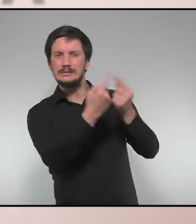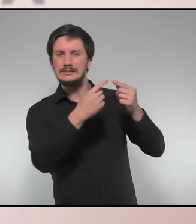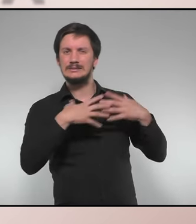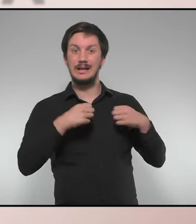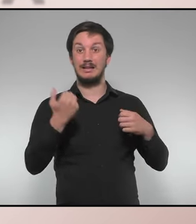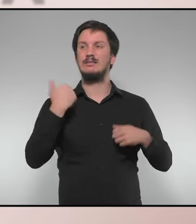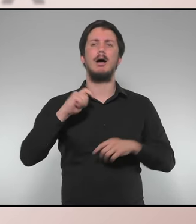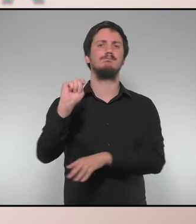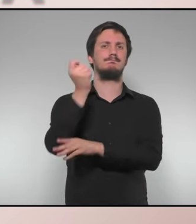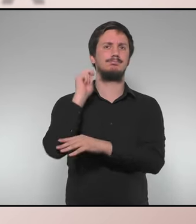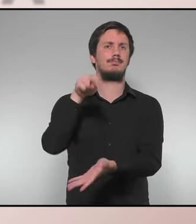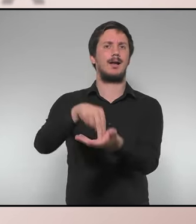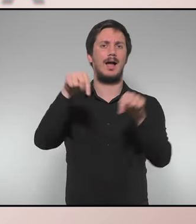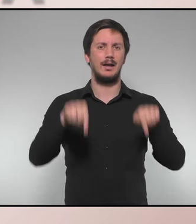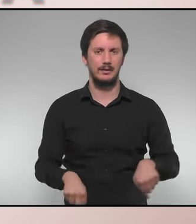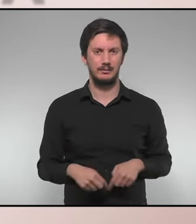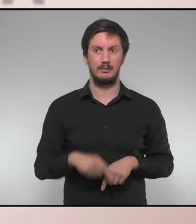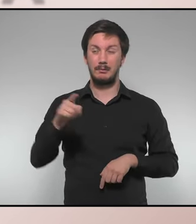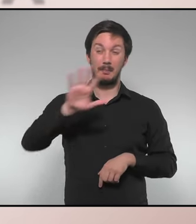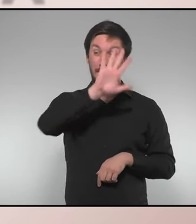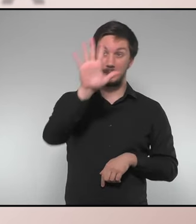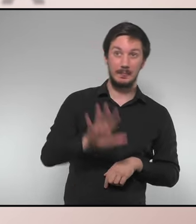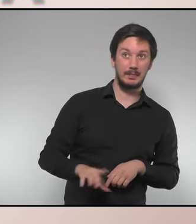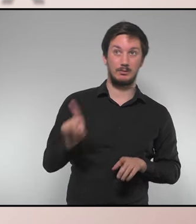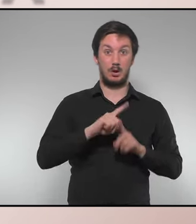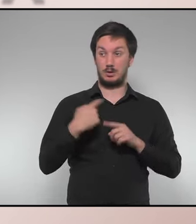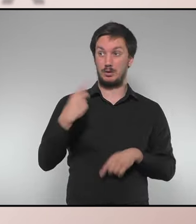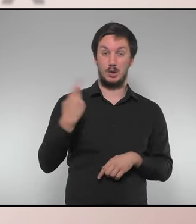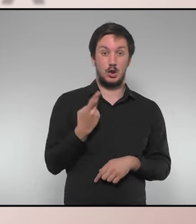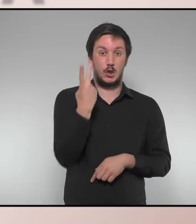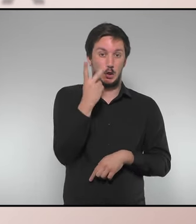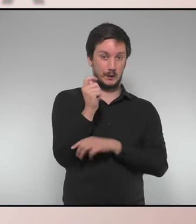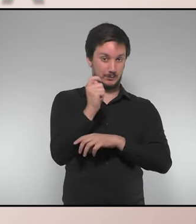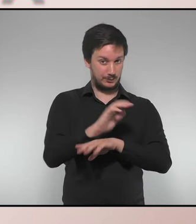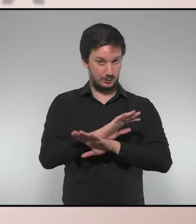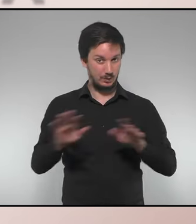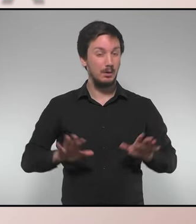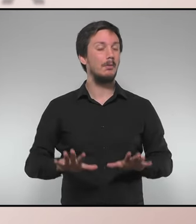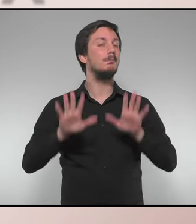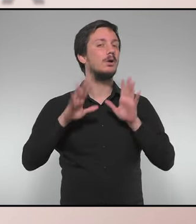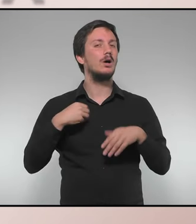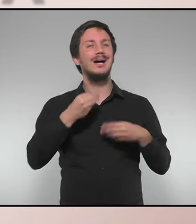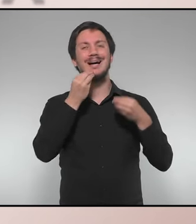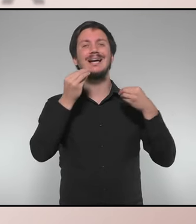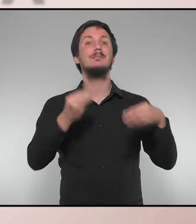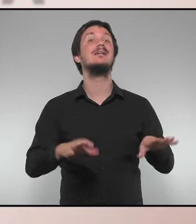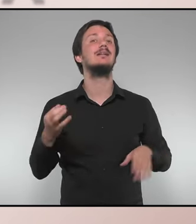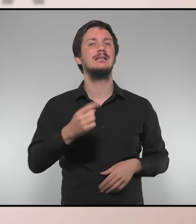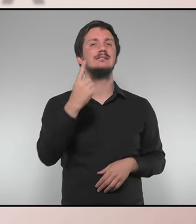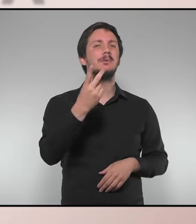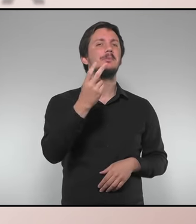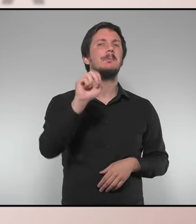No es deixin enganyar per les aparences, només som dos diputats, certament, però representem vores 120.000